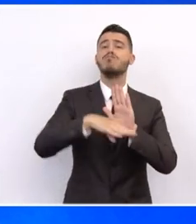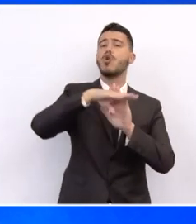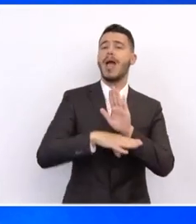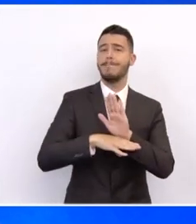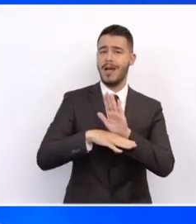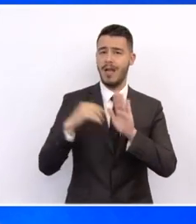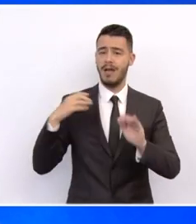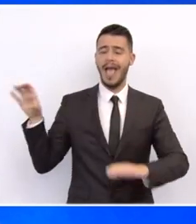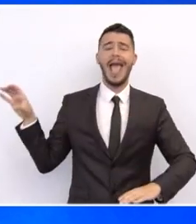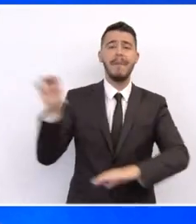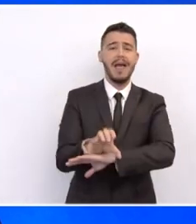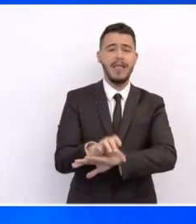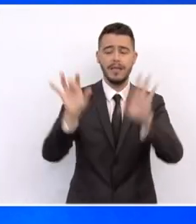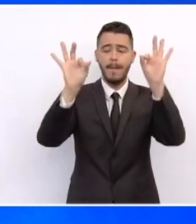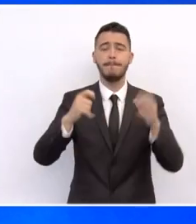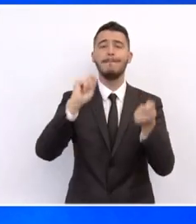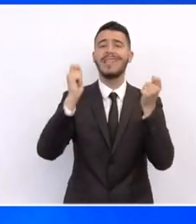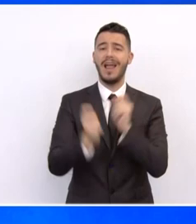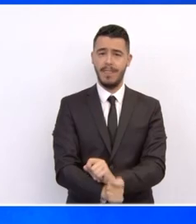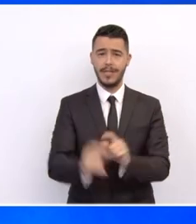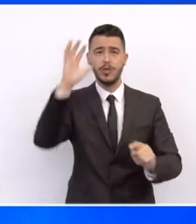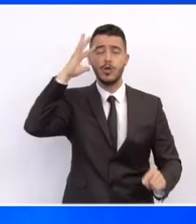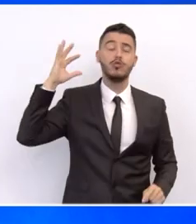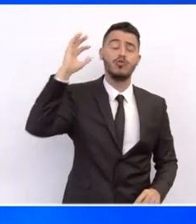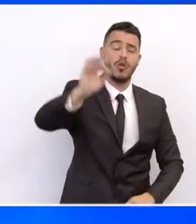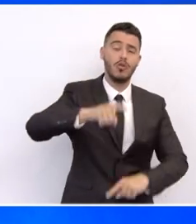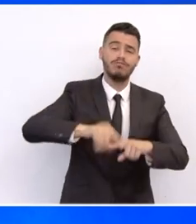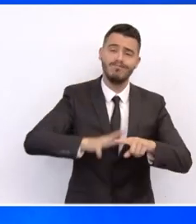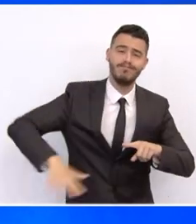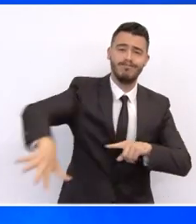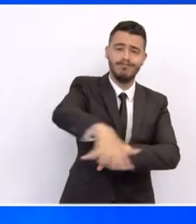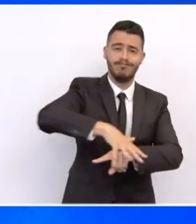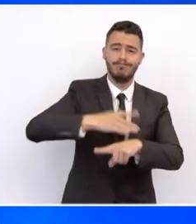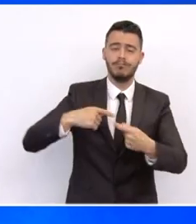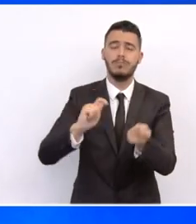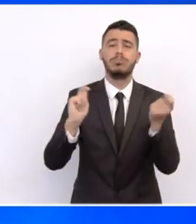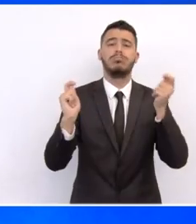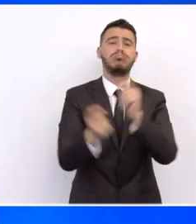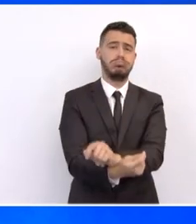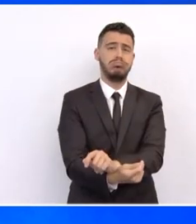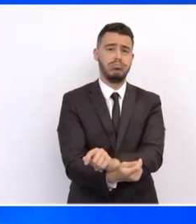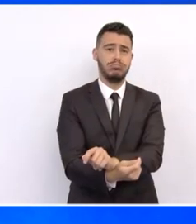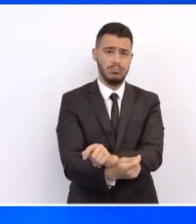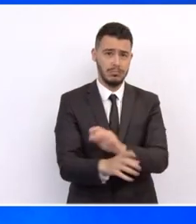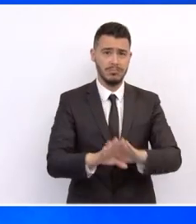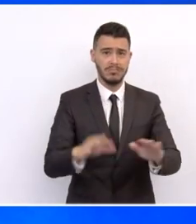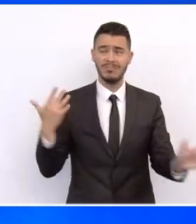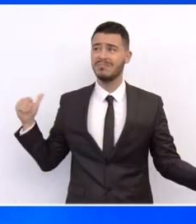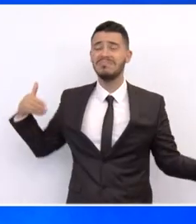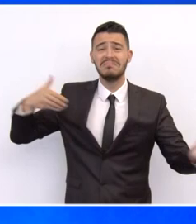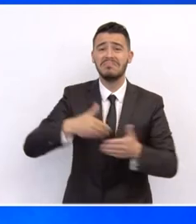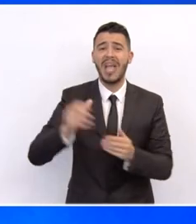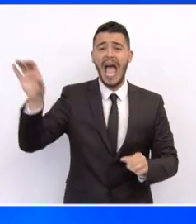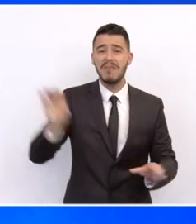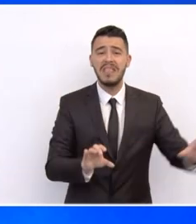και μεταρρυθμίσεων. Αποσκοπεί να αλλάξει την οικονομία της χώρας, καλύπτοντας ένα σημαντικό μέρος του τεράστιου επενδυτικού καινού, όπως αυτό